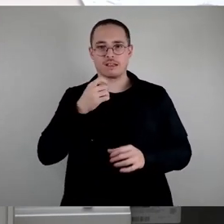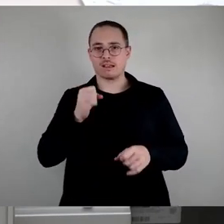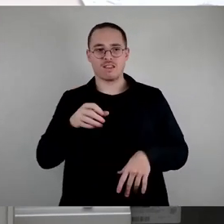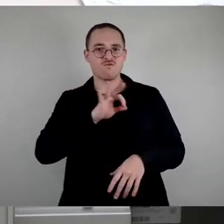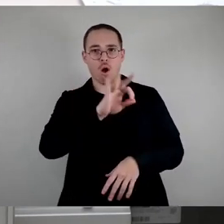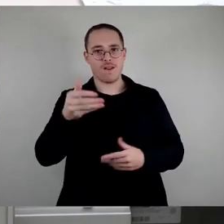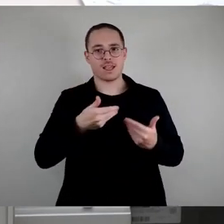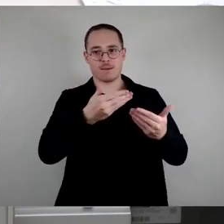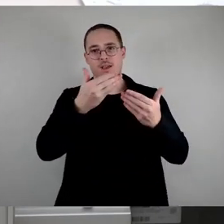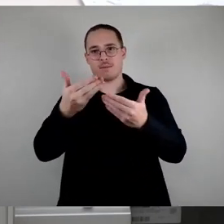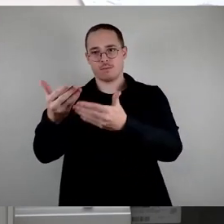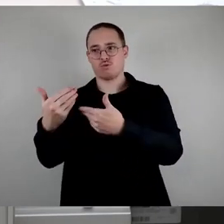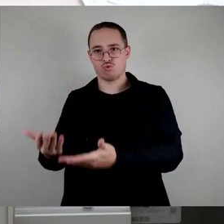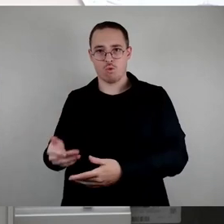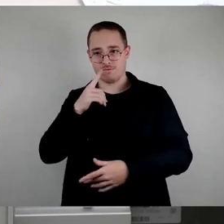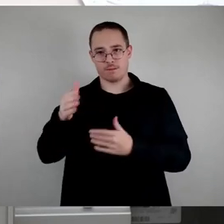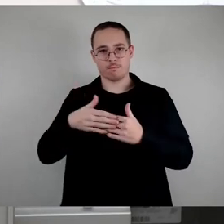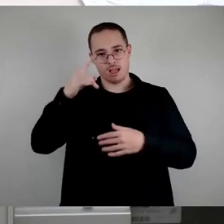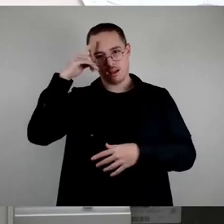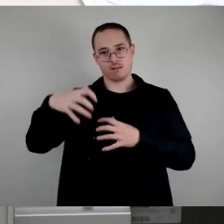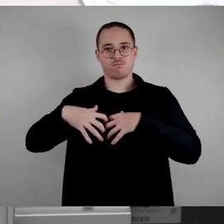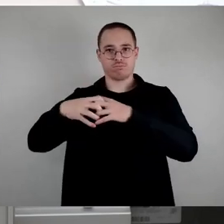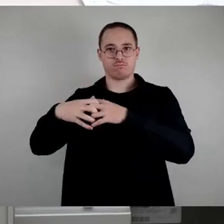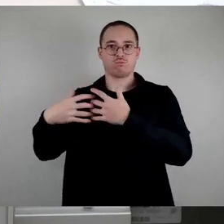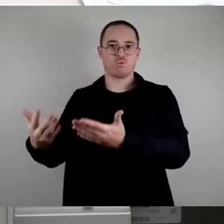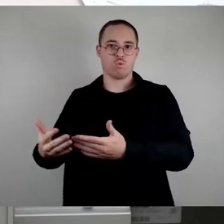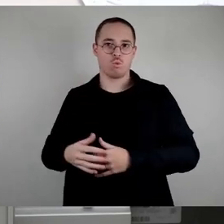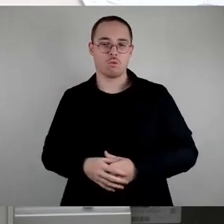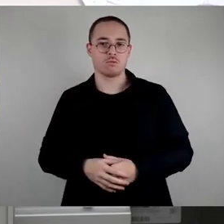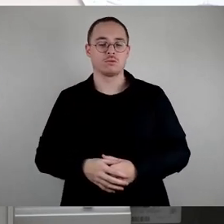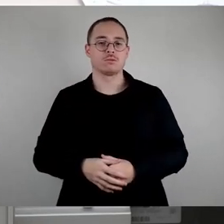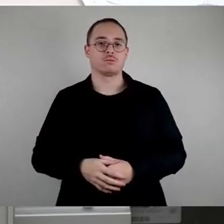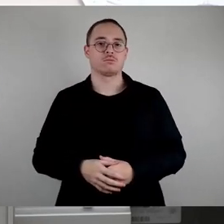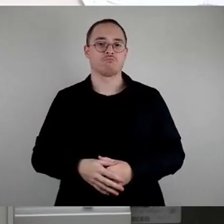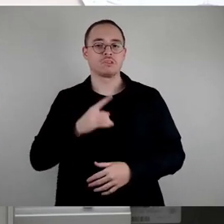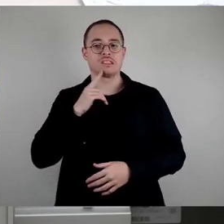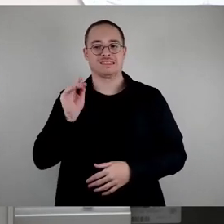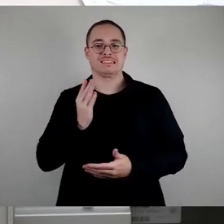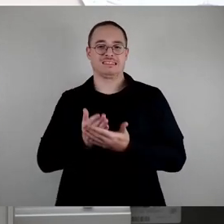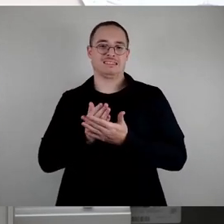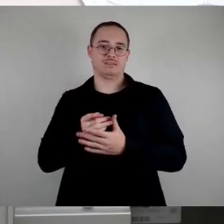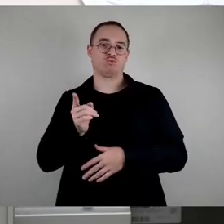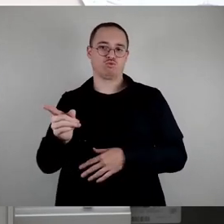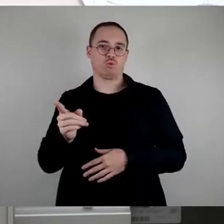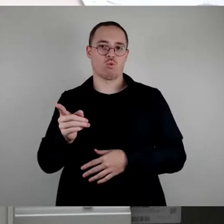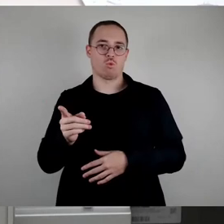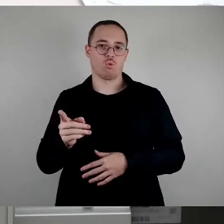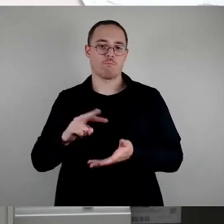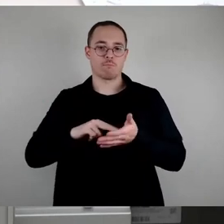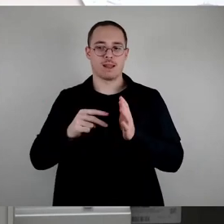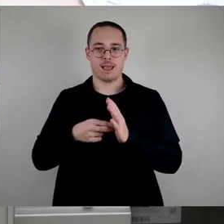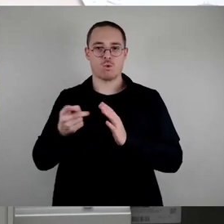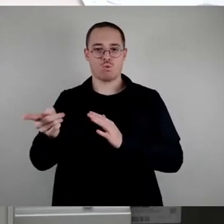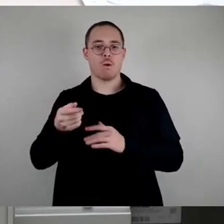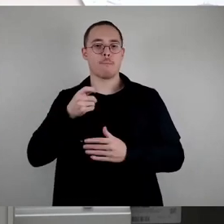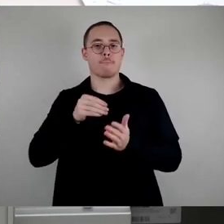Insofern sind die geplanten Mieterinnenbeiräte ein gutes Mittel hier, für alle das Leben ein Stück einfacher